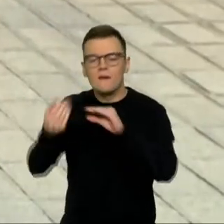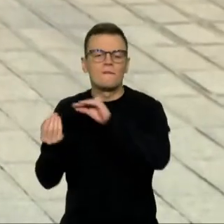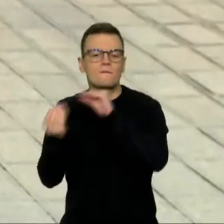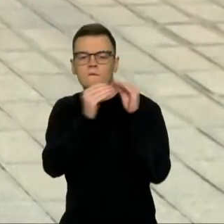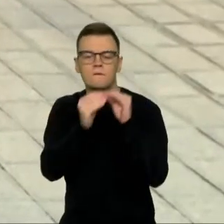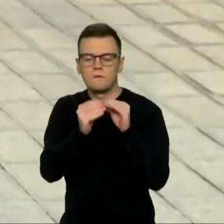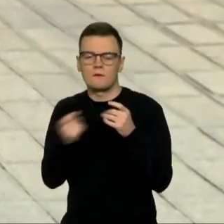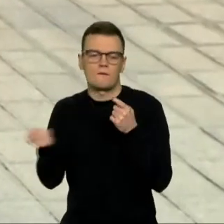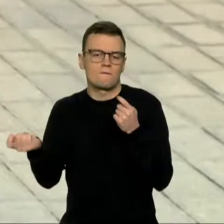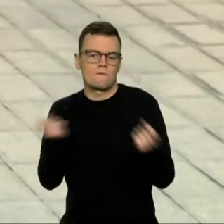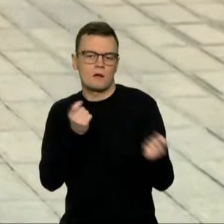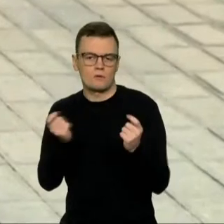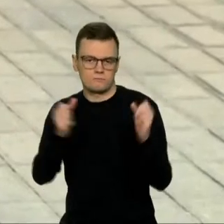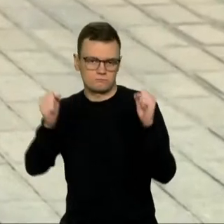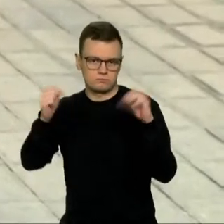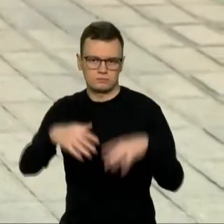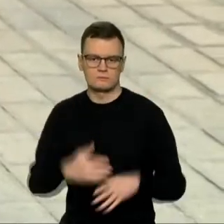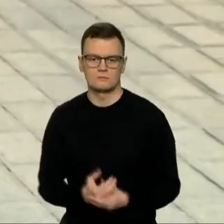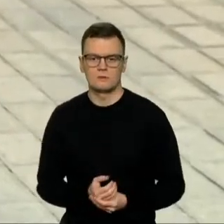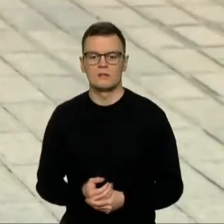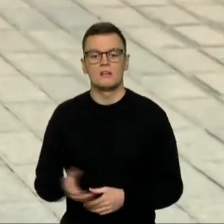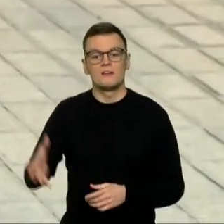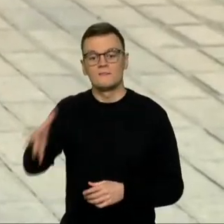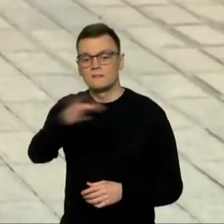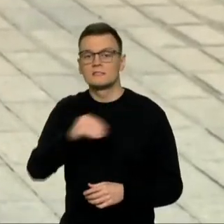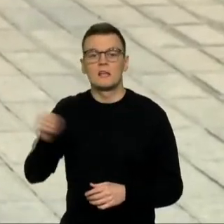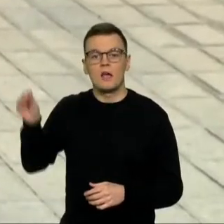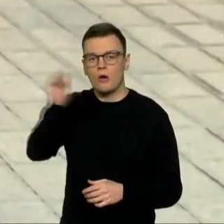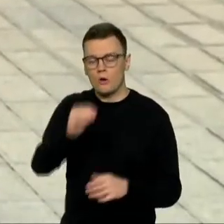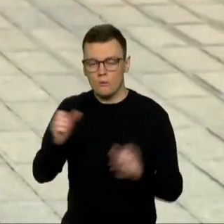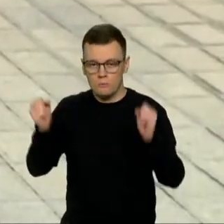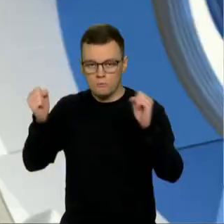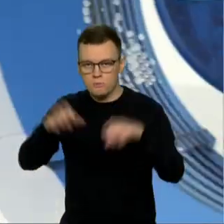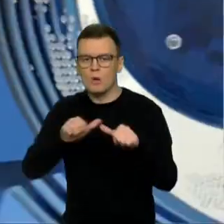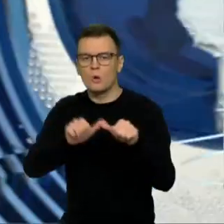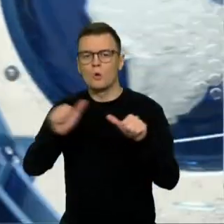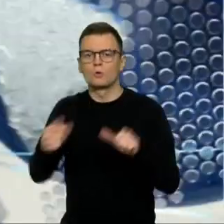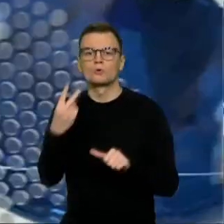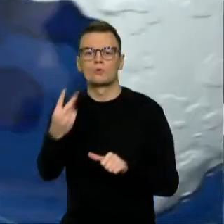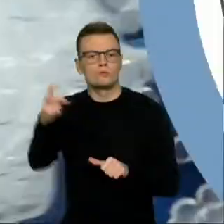Visas Europos žemynas čia susirinkęs išskyrus dvi šalis – Rusija ir Baltarusija.